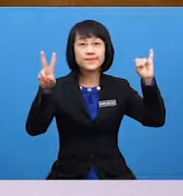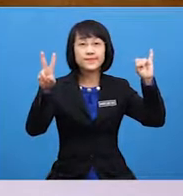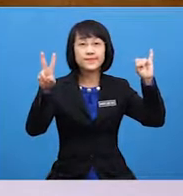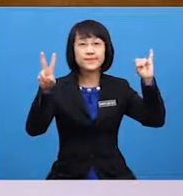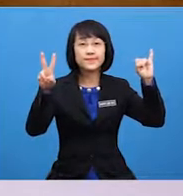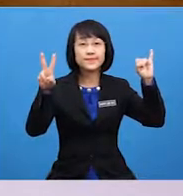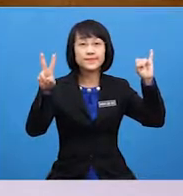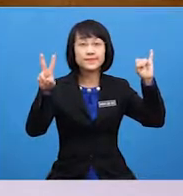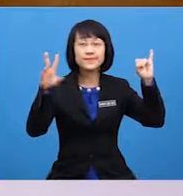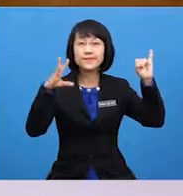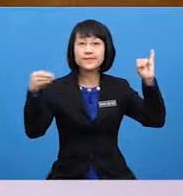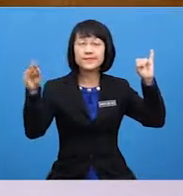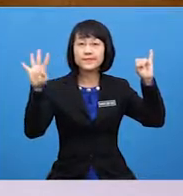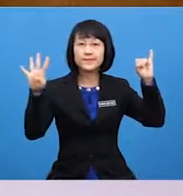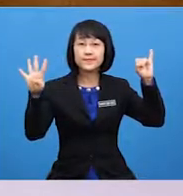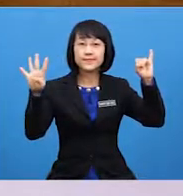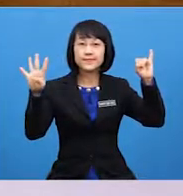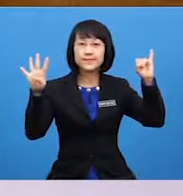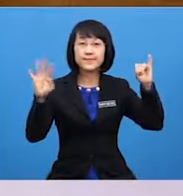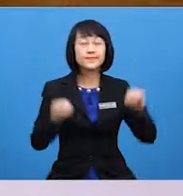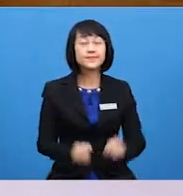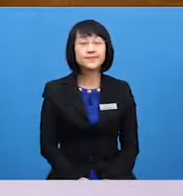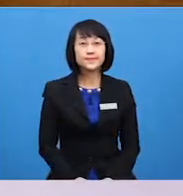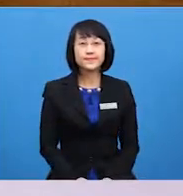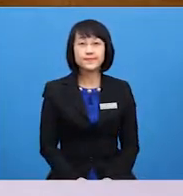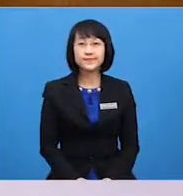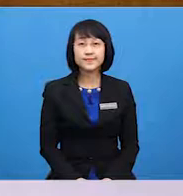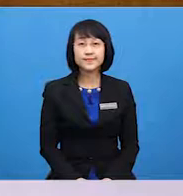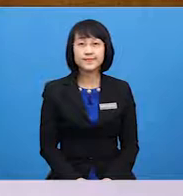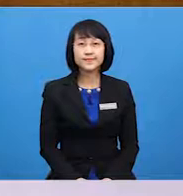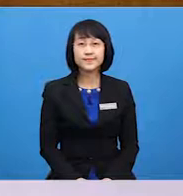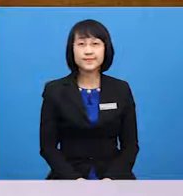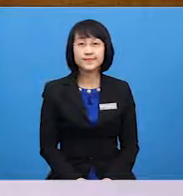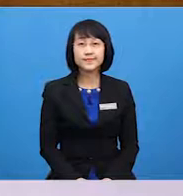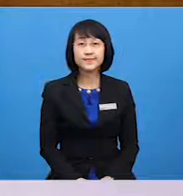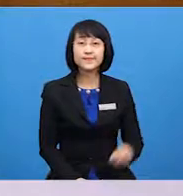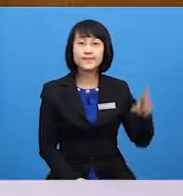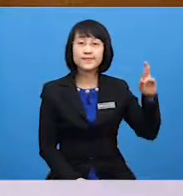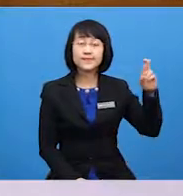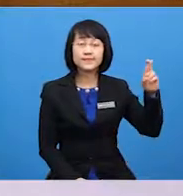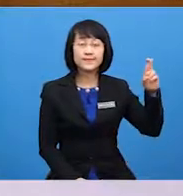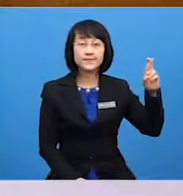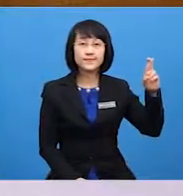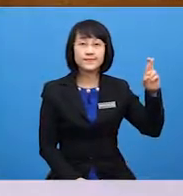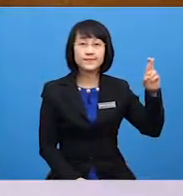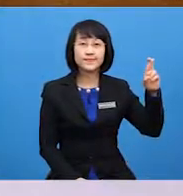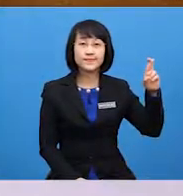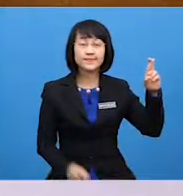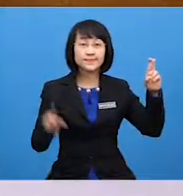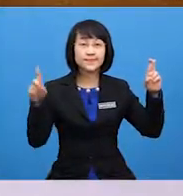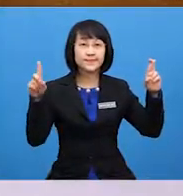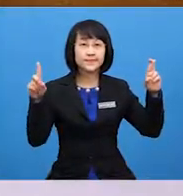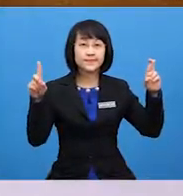And four And four Letter R is One